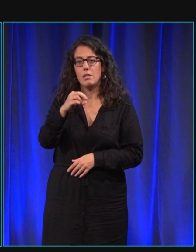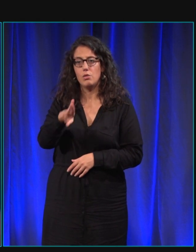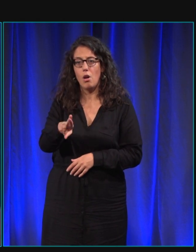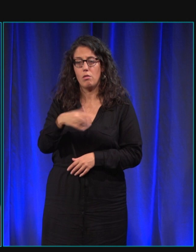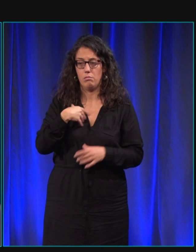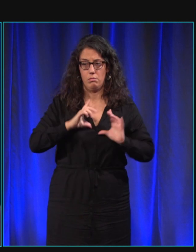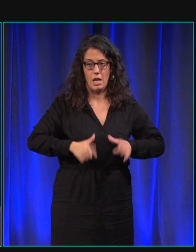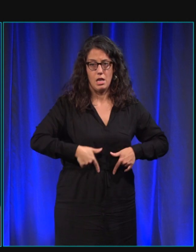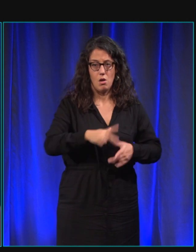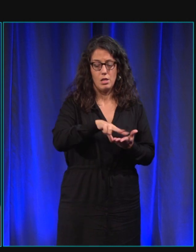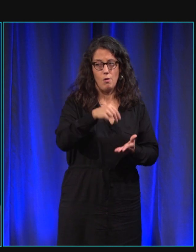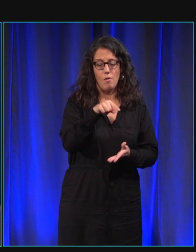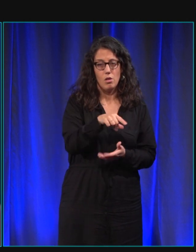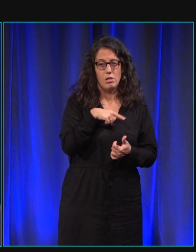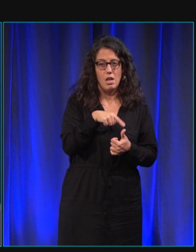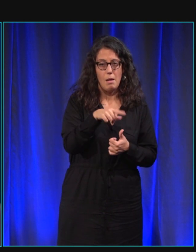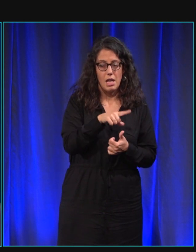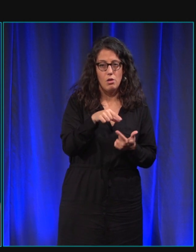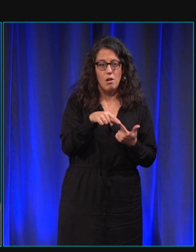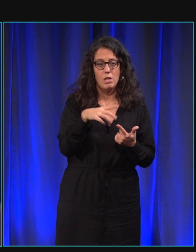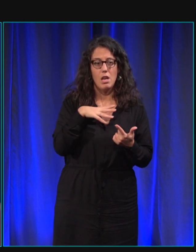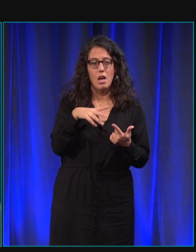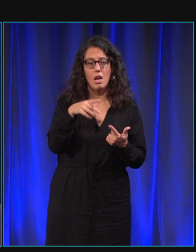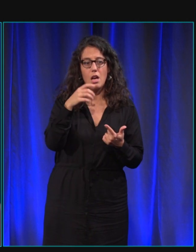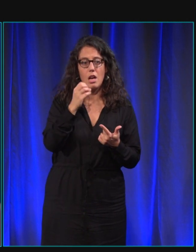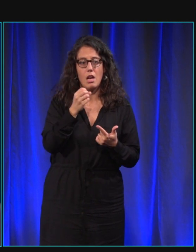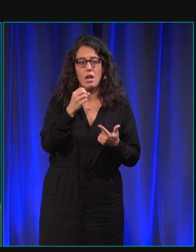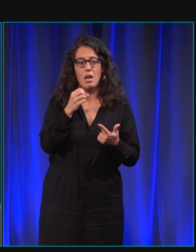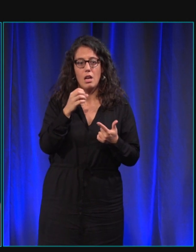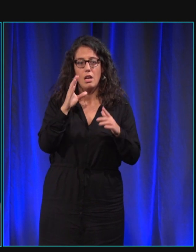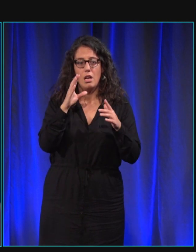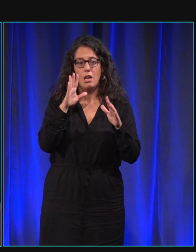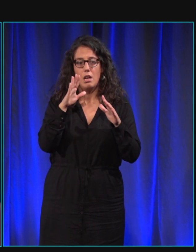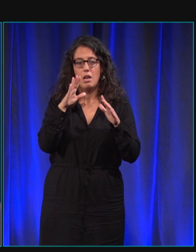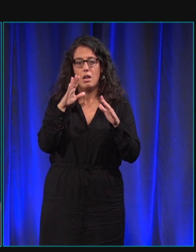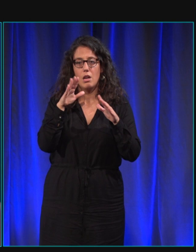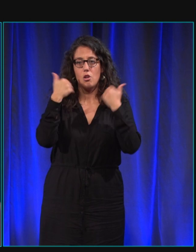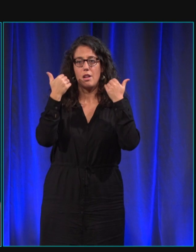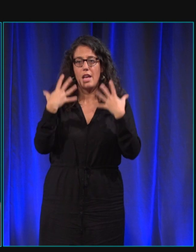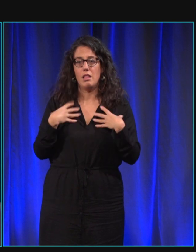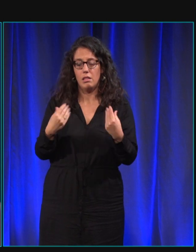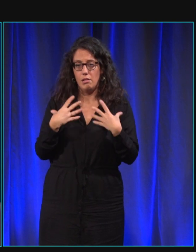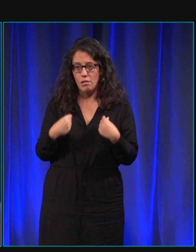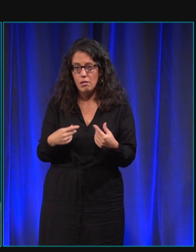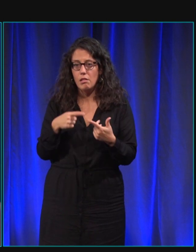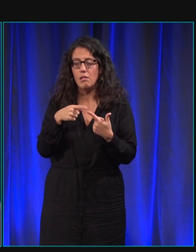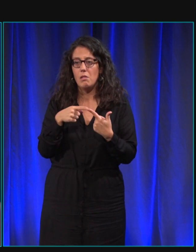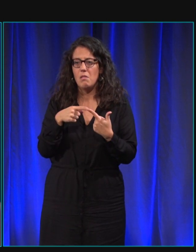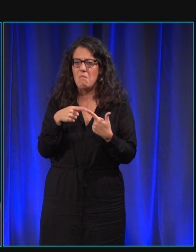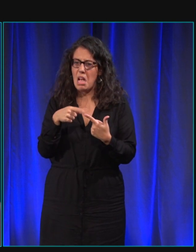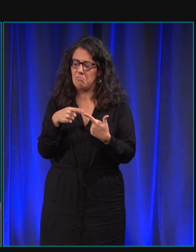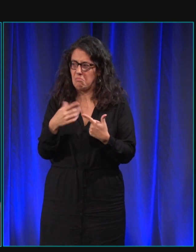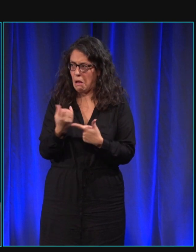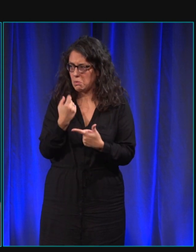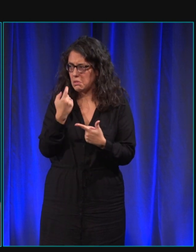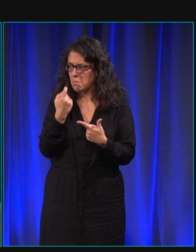labradors un golden on n'a pas trop de golden c'est pas trop disons on n'a pas trop de réussite nous